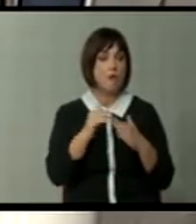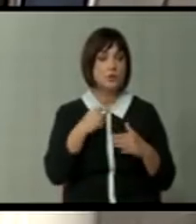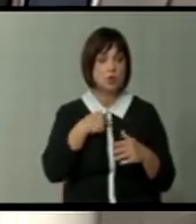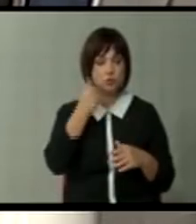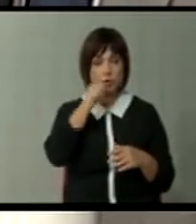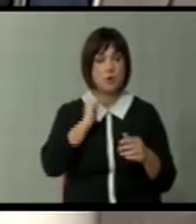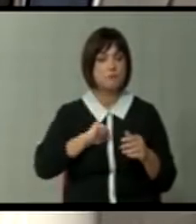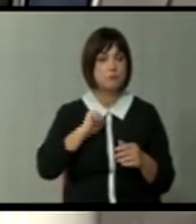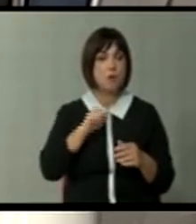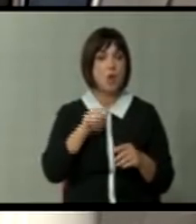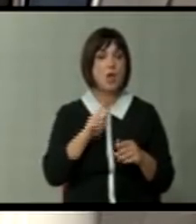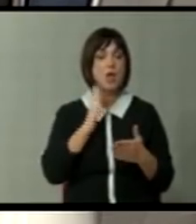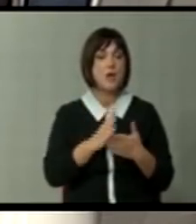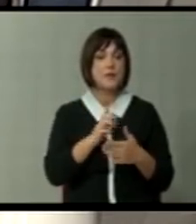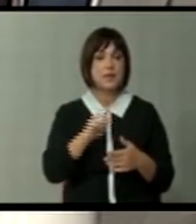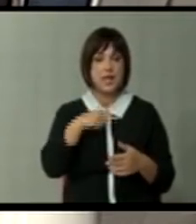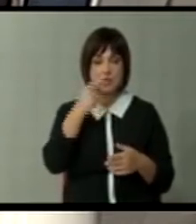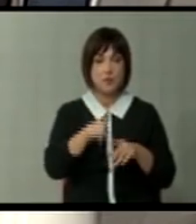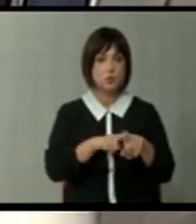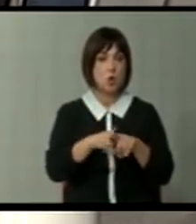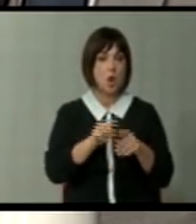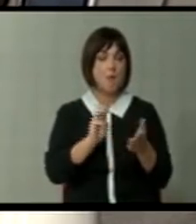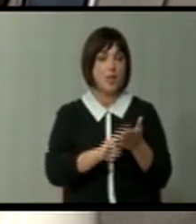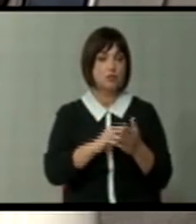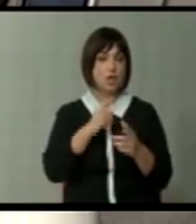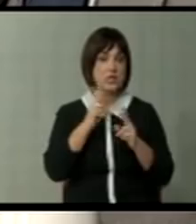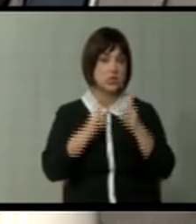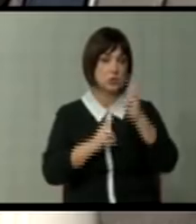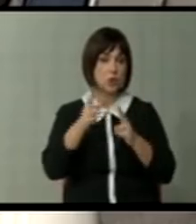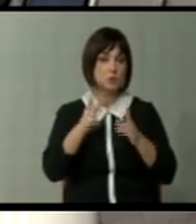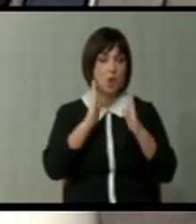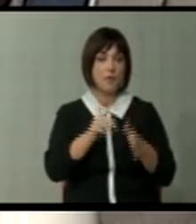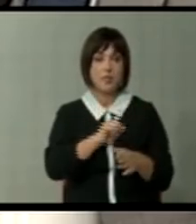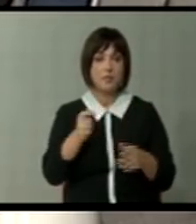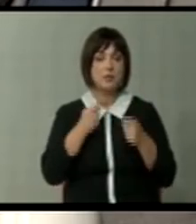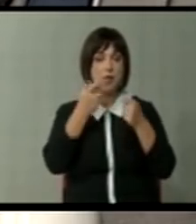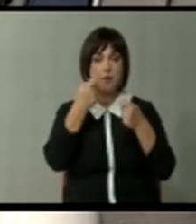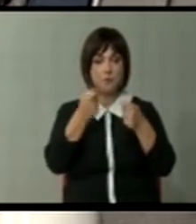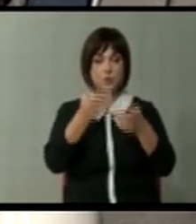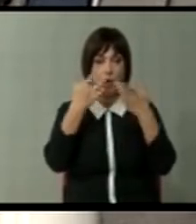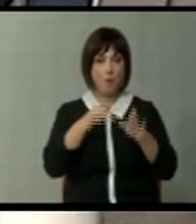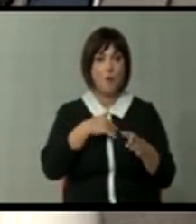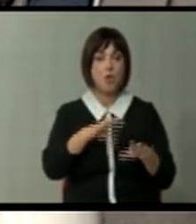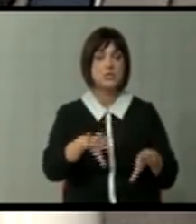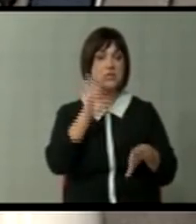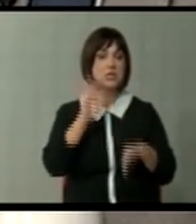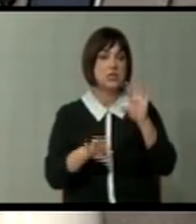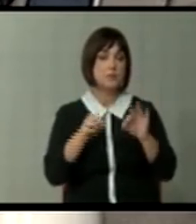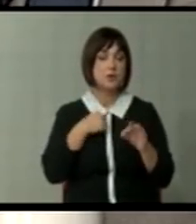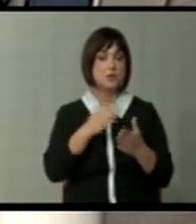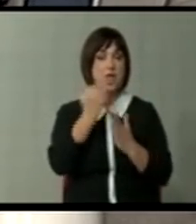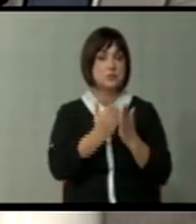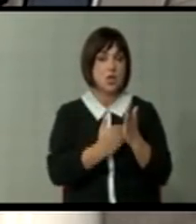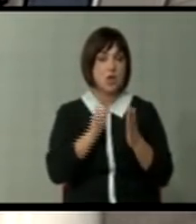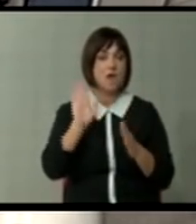Многи боли, е, дефинитивно, не сакам со колегата Малчевски да дискутираме на таа насока, не, нема да поднесам оставка. Мојот избор е по сите прописи